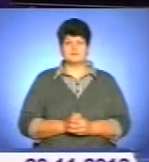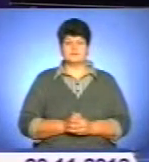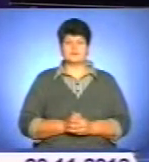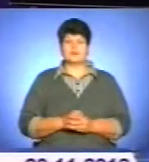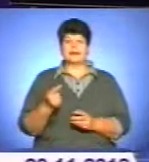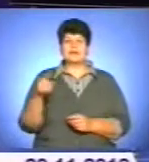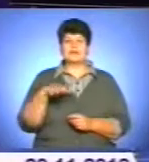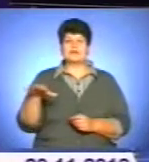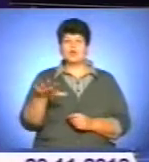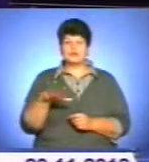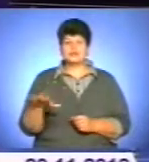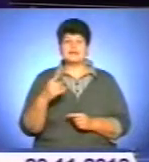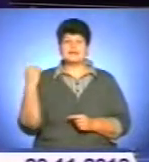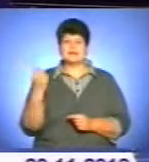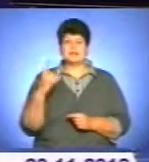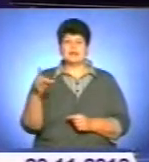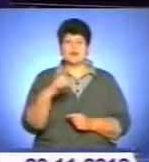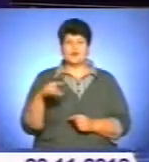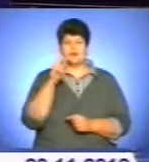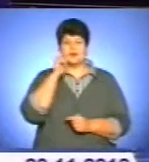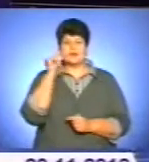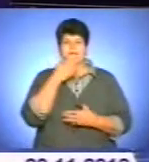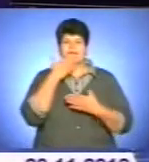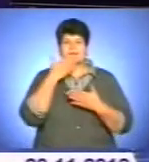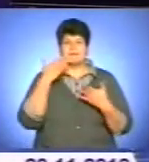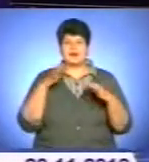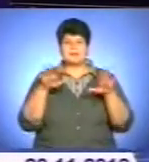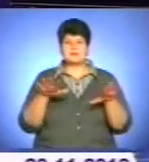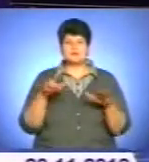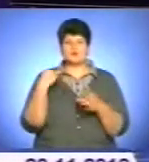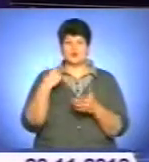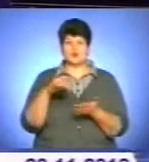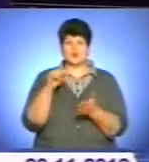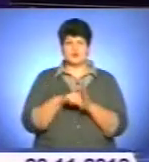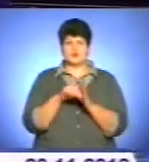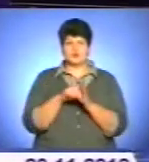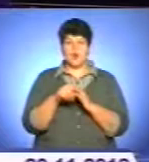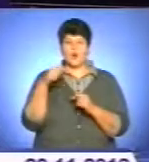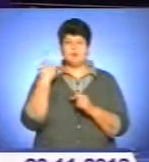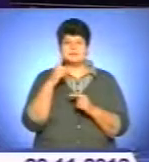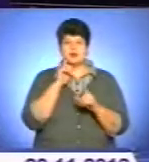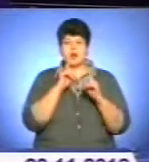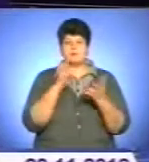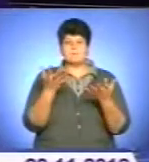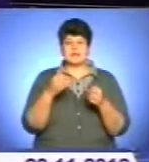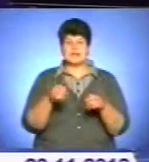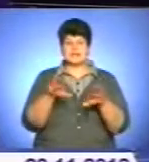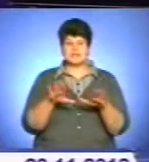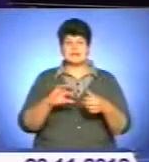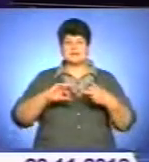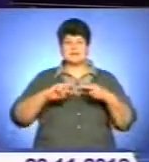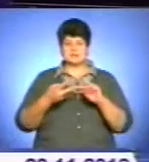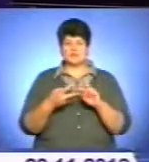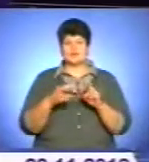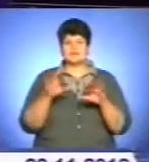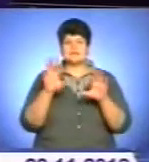Тернопільщина – чи не єдиний регіон в Україні, який не має міст обласного значення. Тому обласна рада прийняла рішення щодо зміну статусу